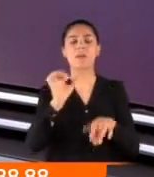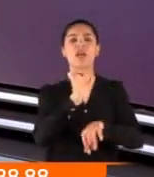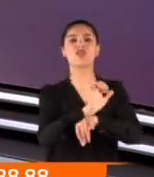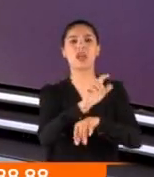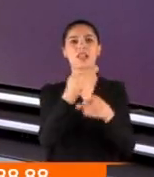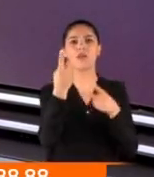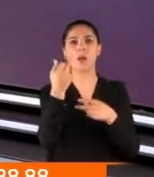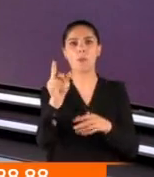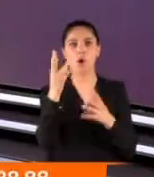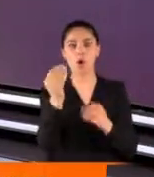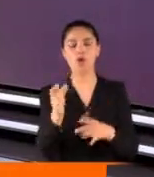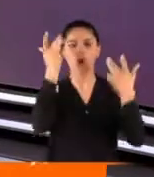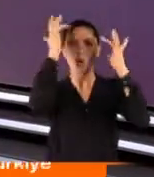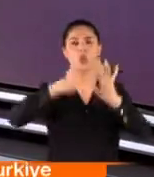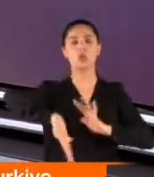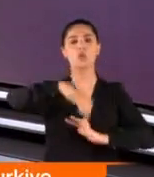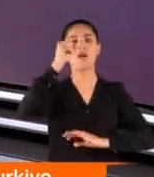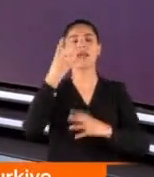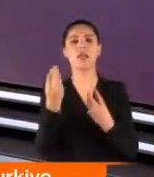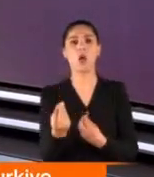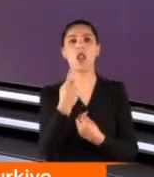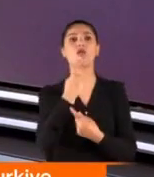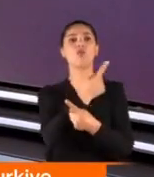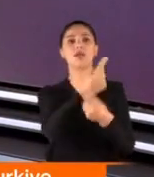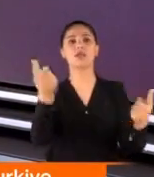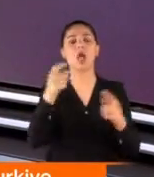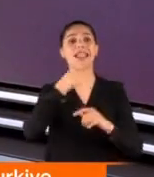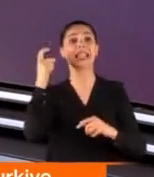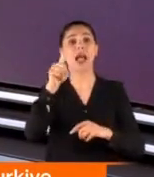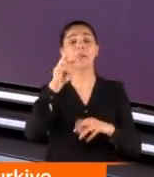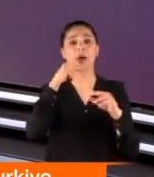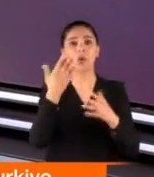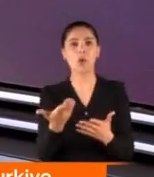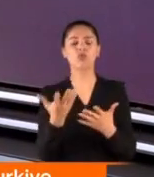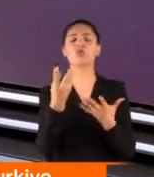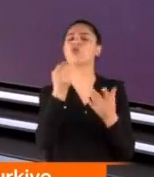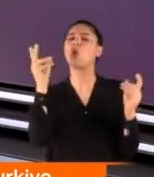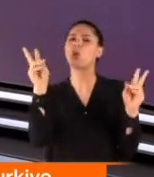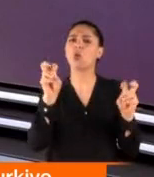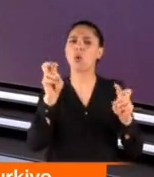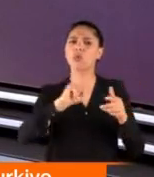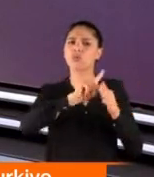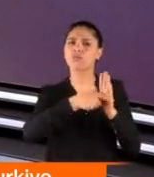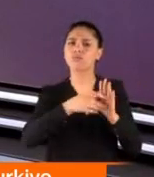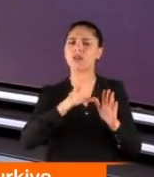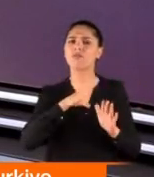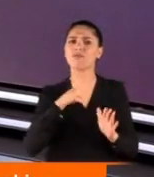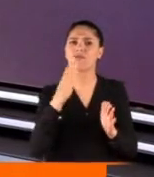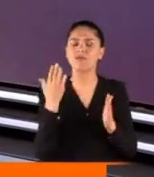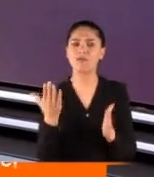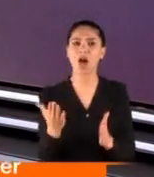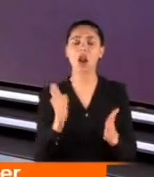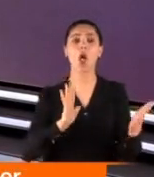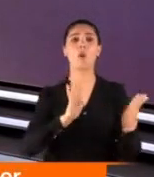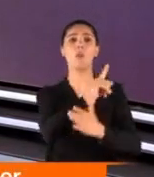bir kültür merkezi haline getirileceğini söyledi. Dediğimiz gibi tarihi bir konuşma elbette çok başlık var. Buraya sığdıramayacağımız kadar.